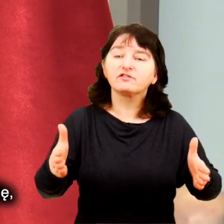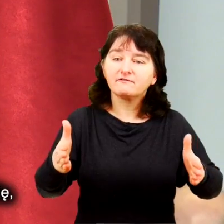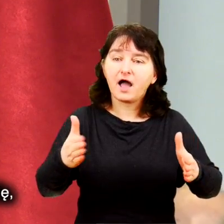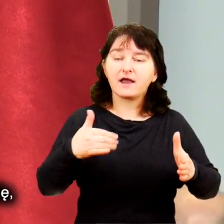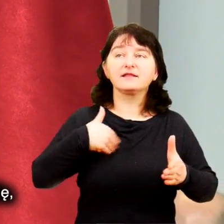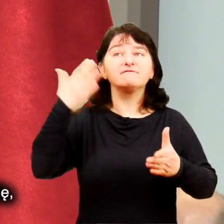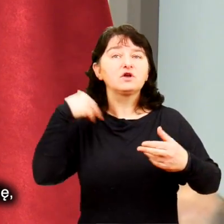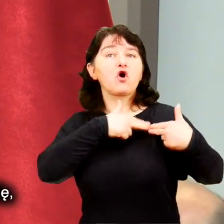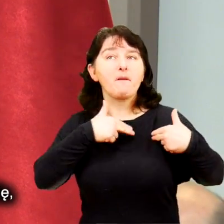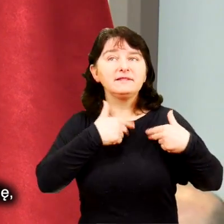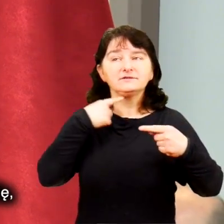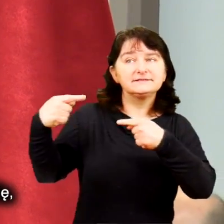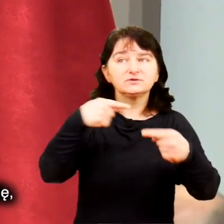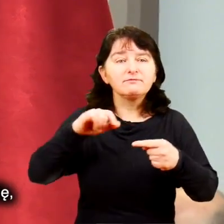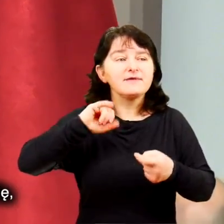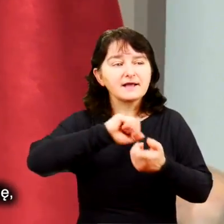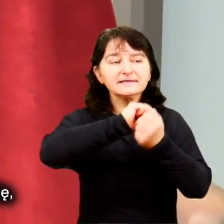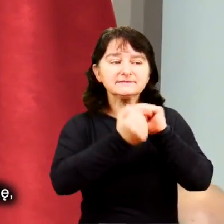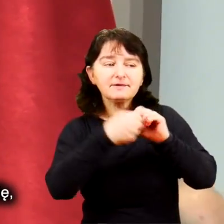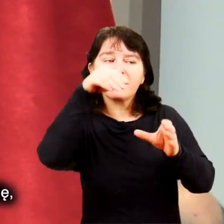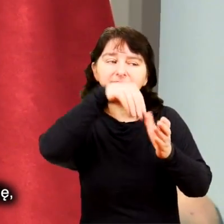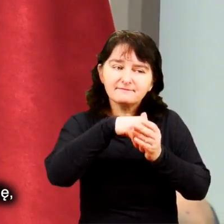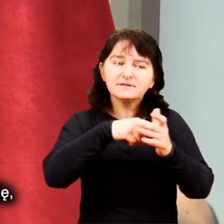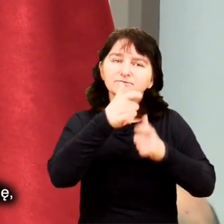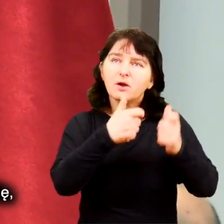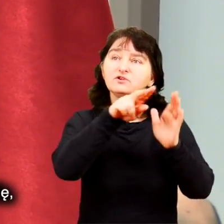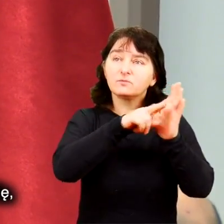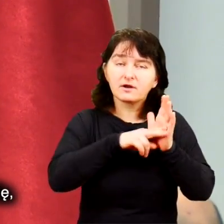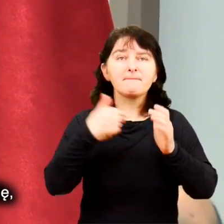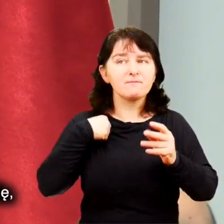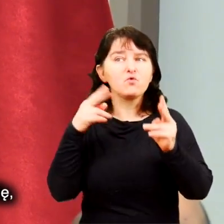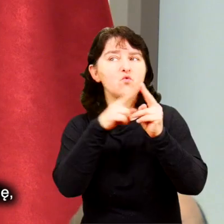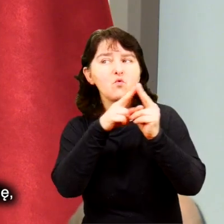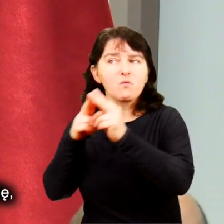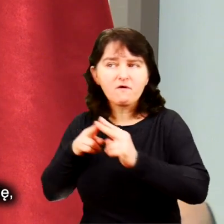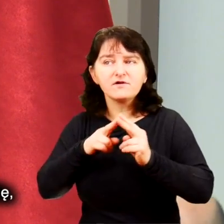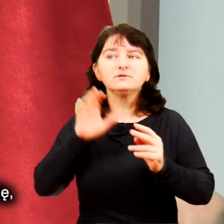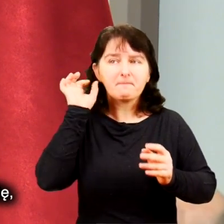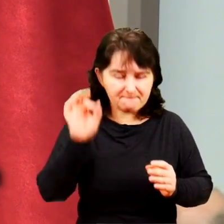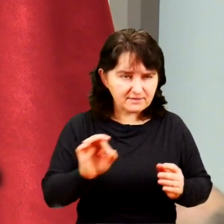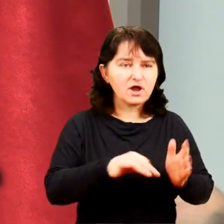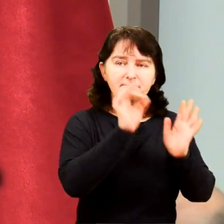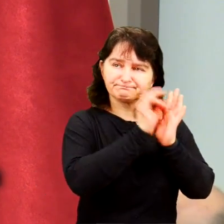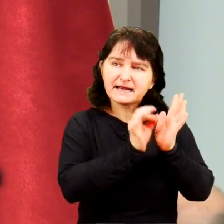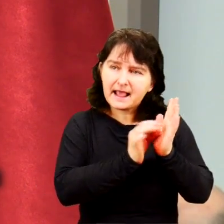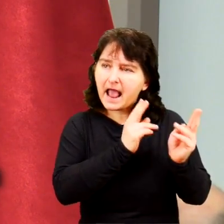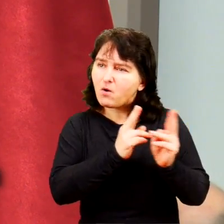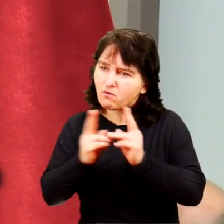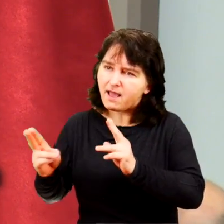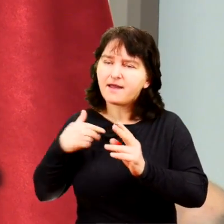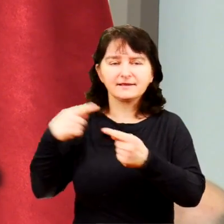Komitecie Społecznym dyskutowaliśmy, jakie zmiany wprowadzić w programie i także umawialiśmy się, że regularnie